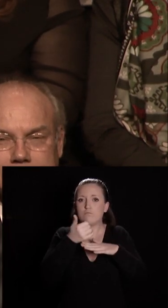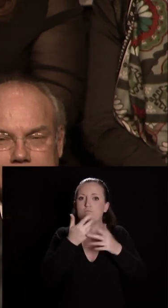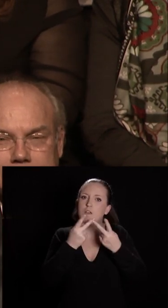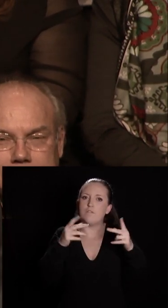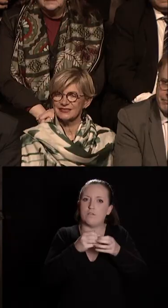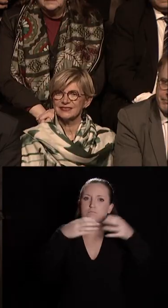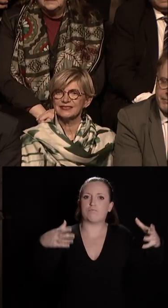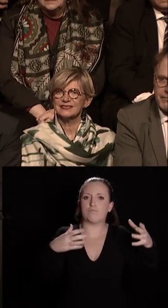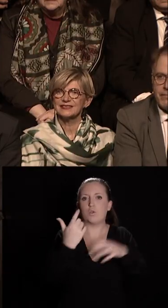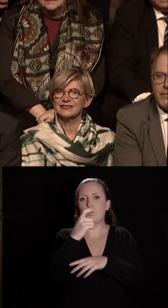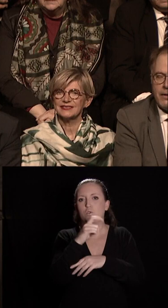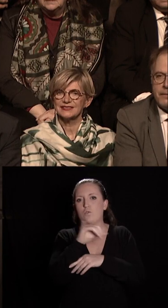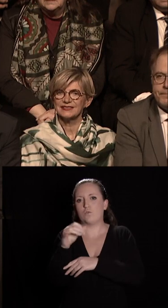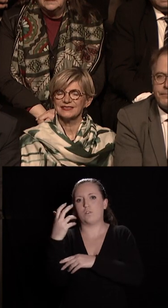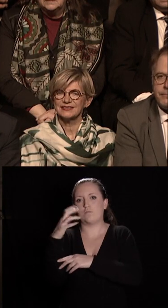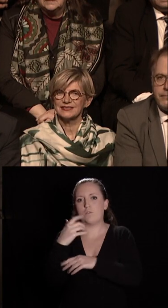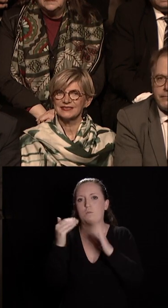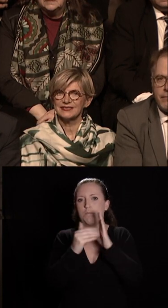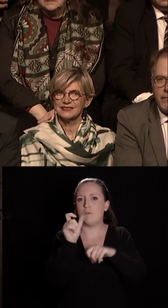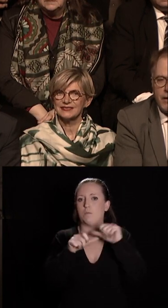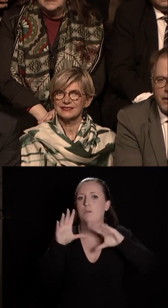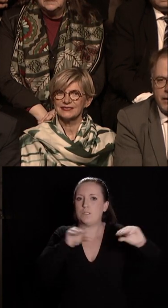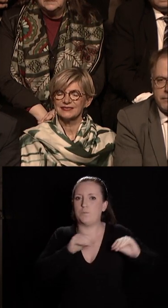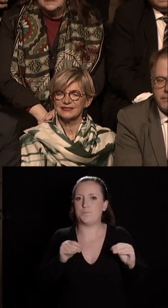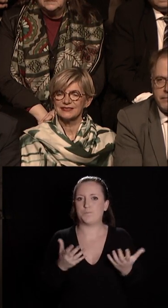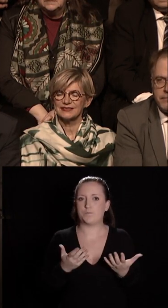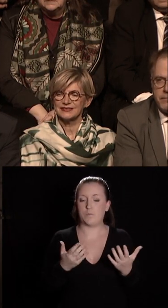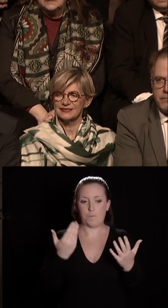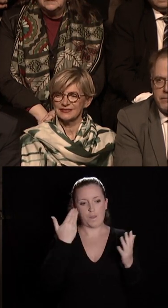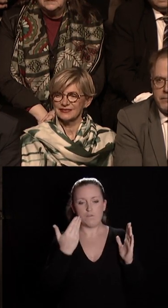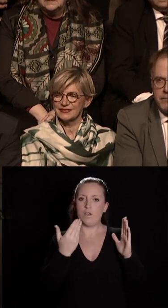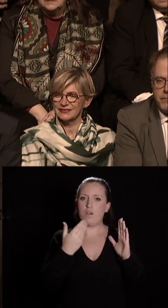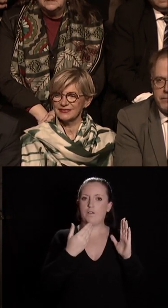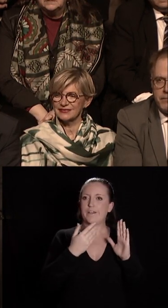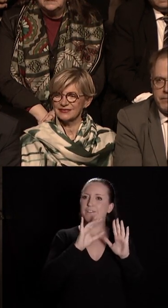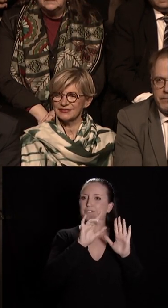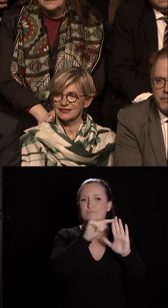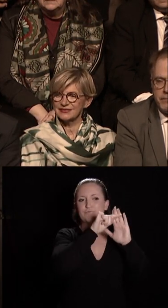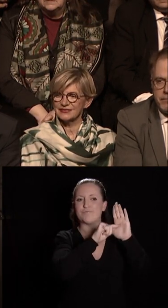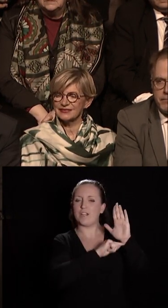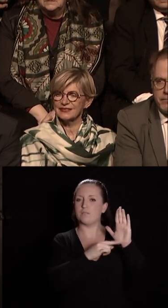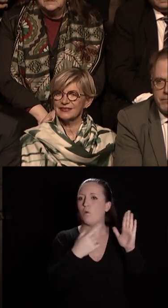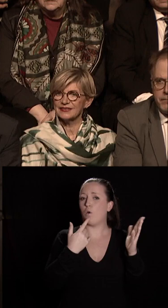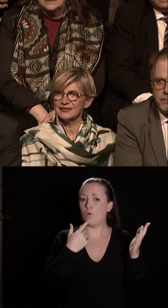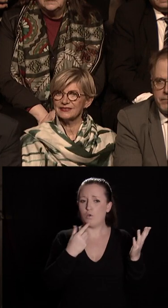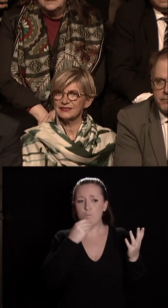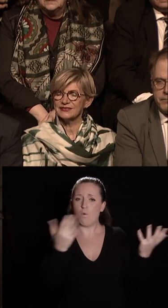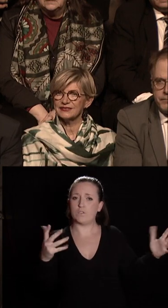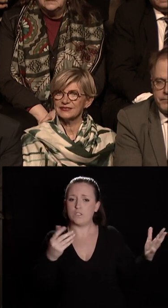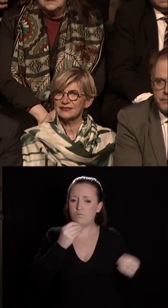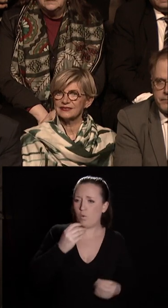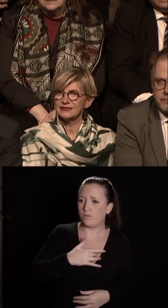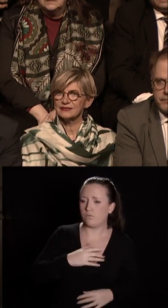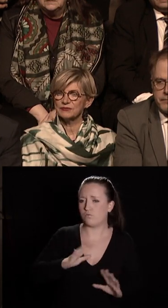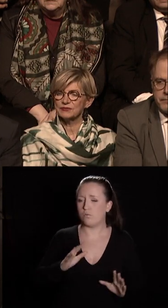habitants. Un palmarès, nous le savons, que les choses soient claires, ce n pas une fin en soi, mais ce sont des indicateurs